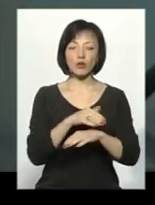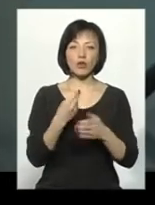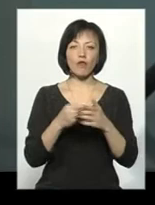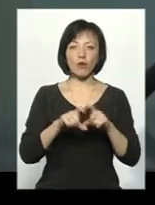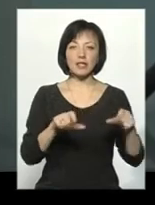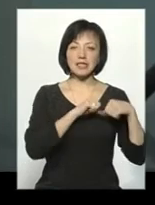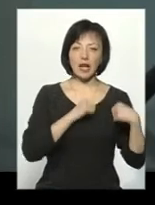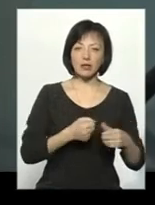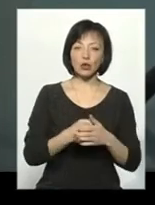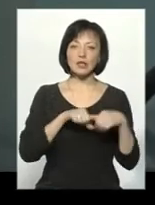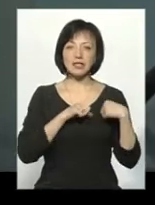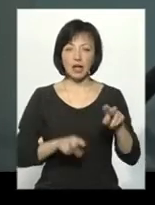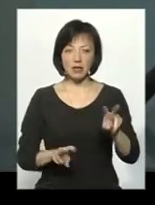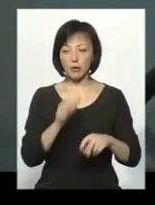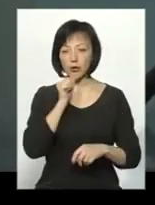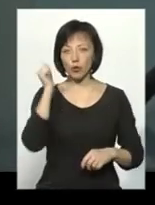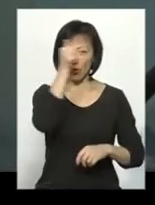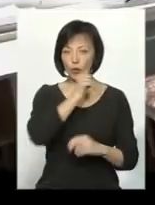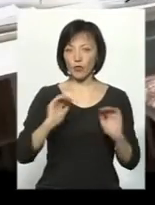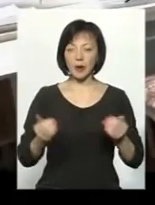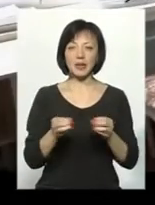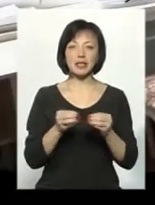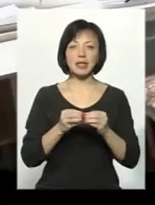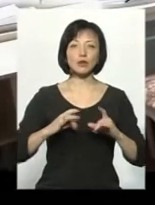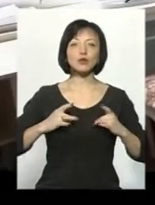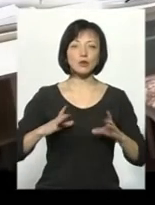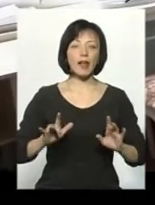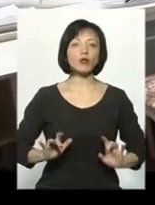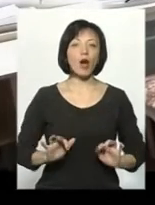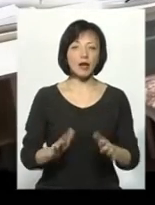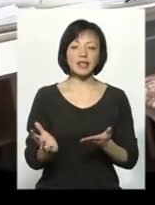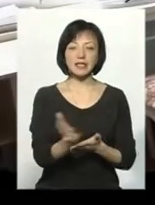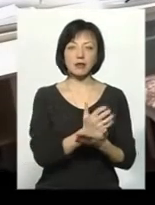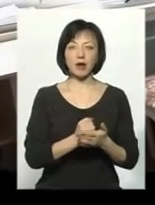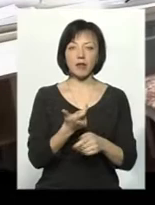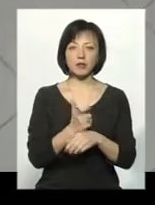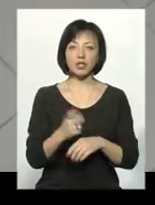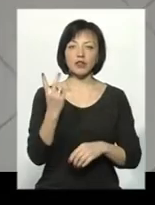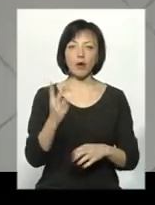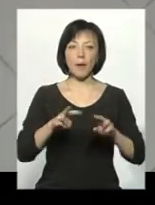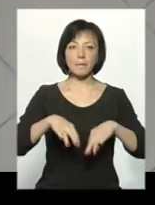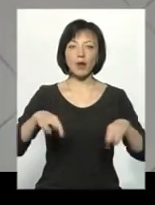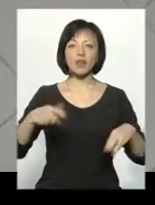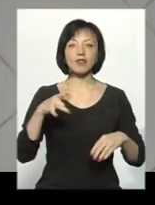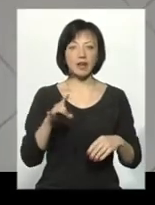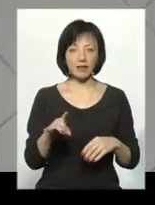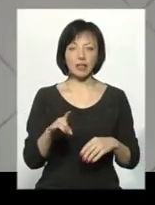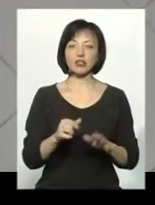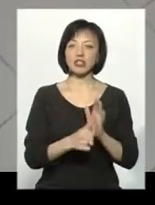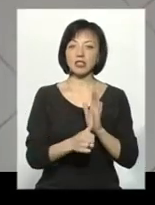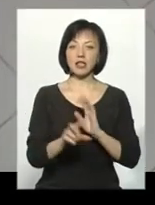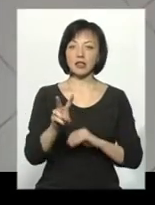фонду «Серце до серця». Минулого року у рамках 10-ї ювілейної акції вони зібрали більше 2 мільйонів гривень. Зокрема,